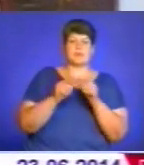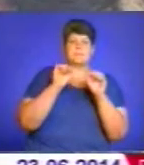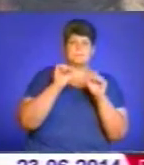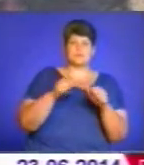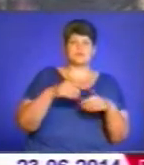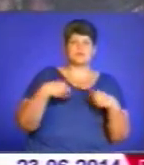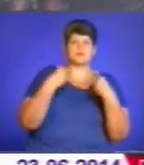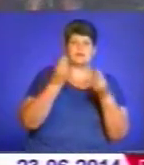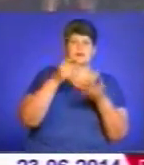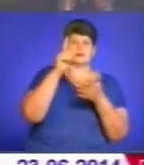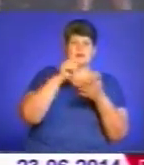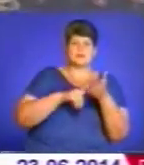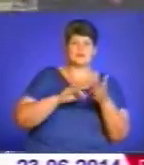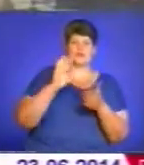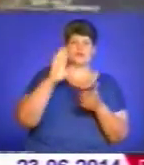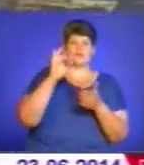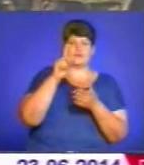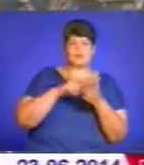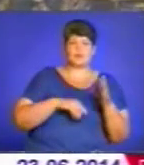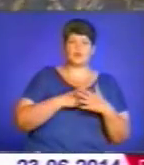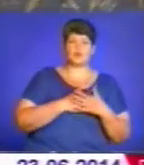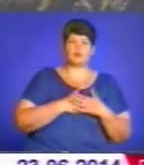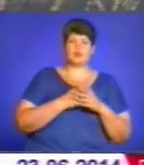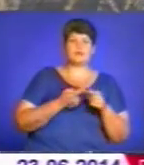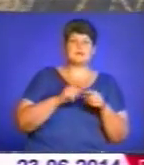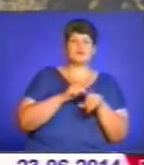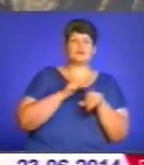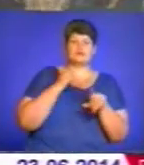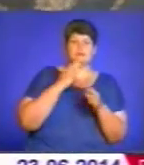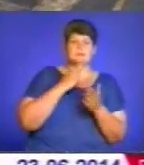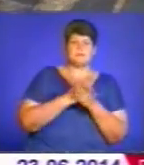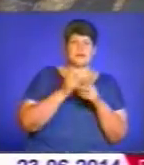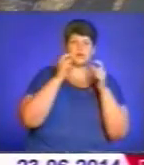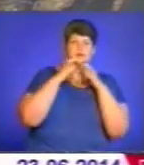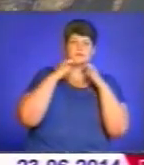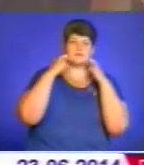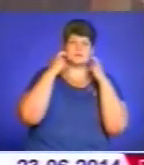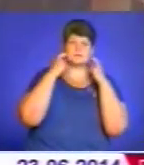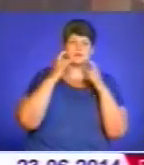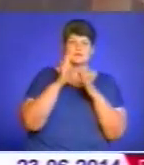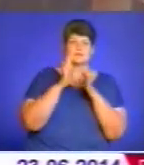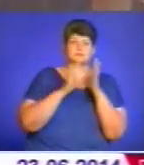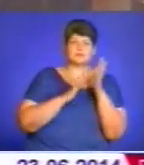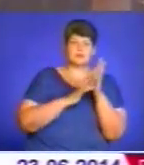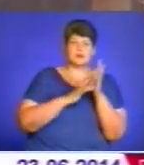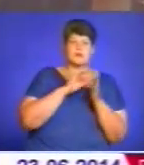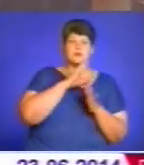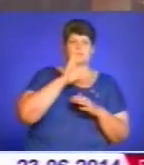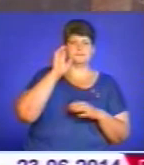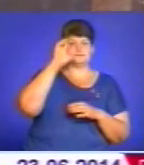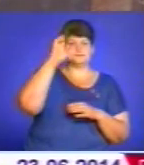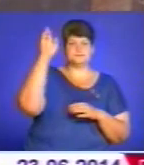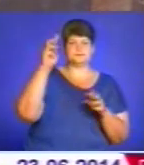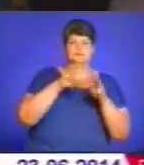надію, віру і любов. Саме ці почуття випромінюють усміхнені лики Христа, богородиці і святих на